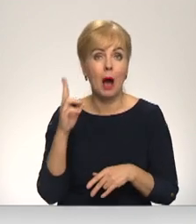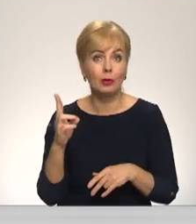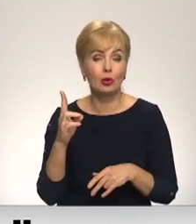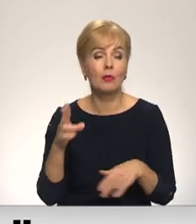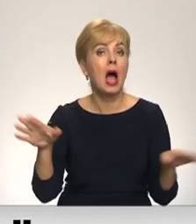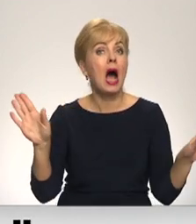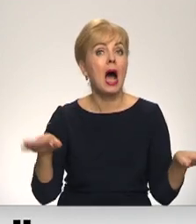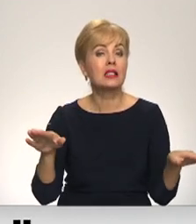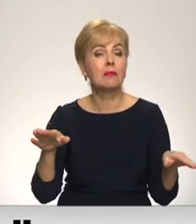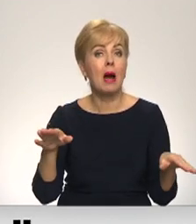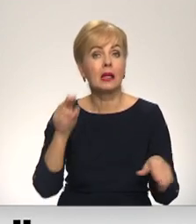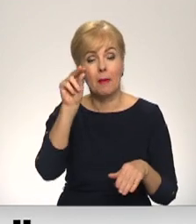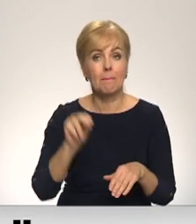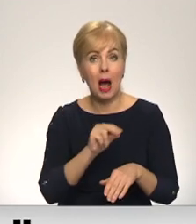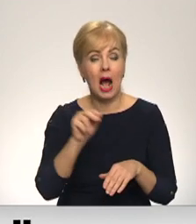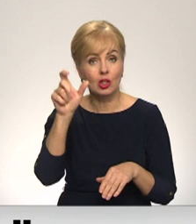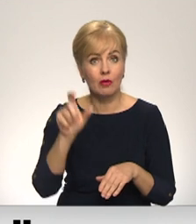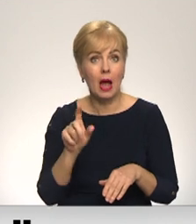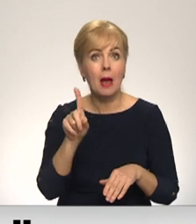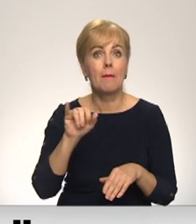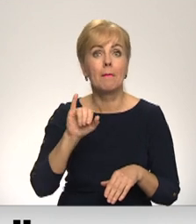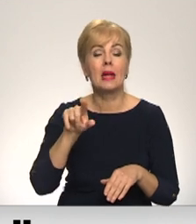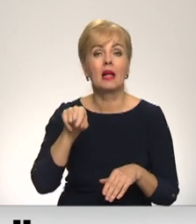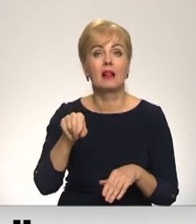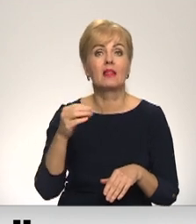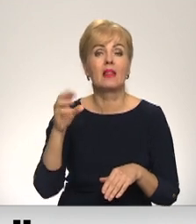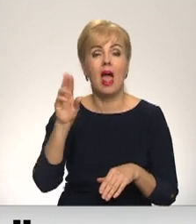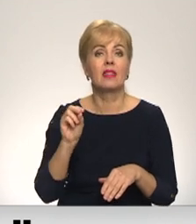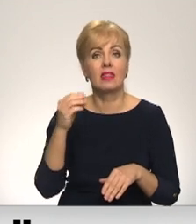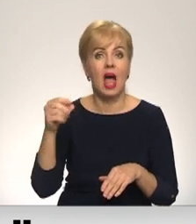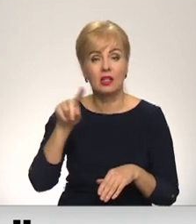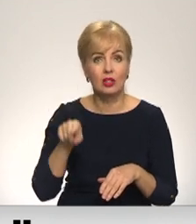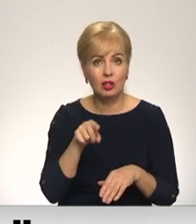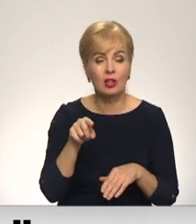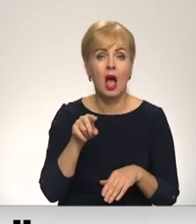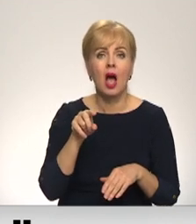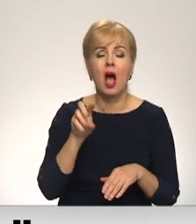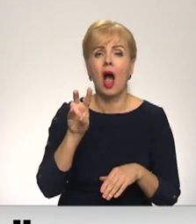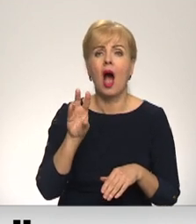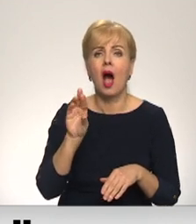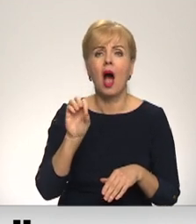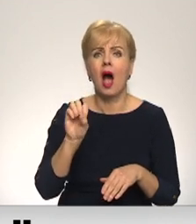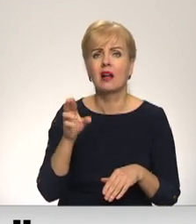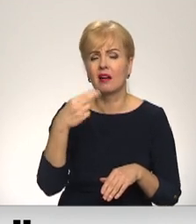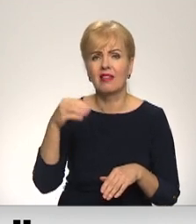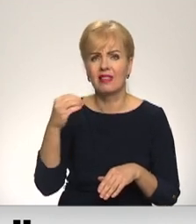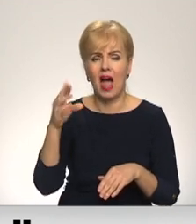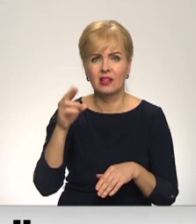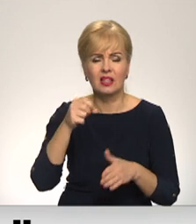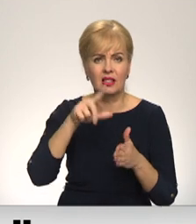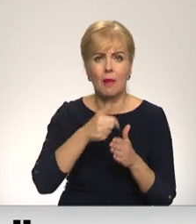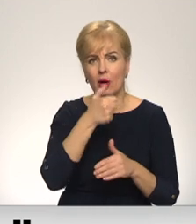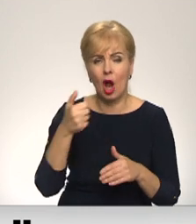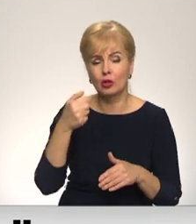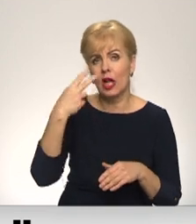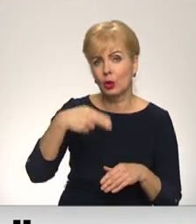ka aizputs mācītājs un piltenis apgabala superintendents Bernhards Harders 17. gadsimta 20